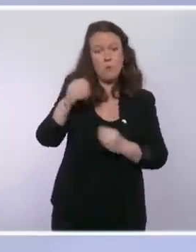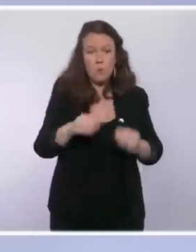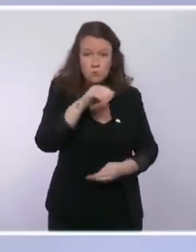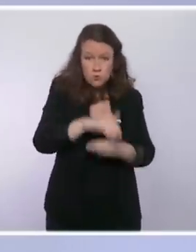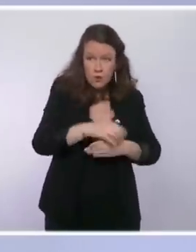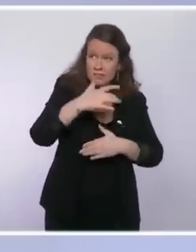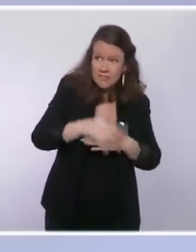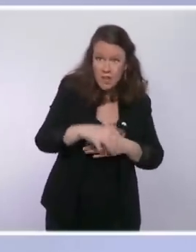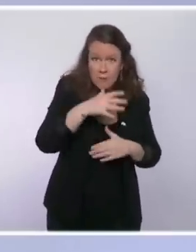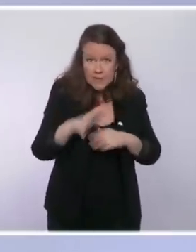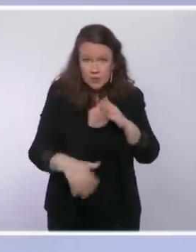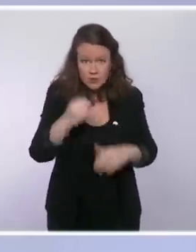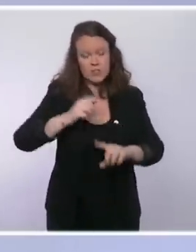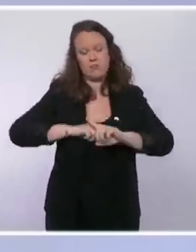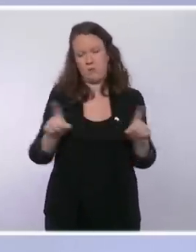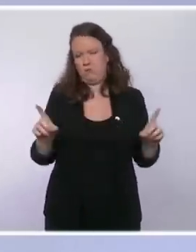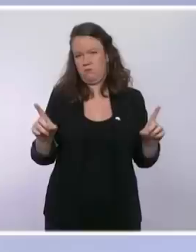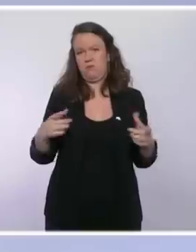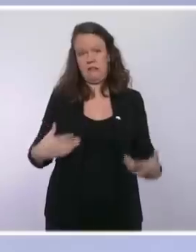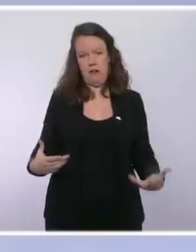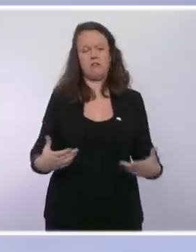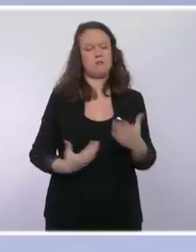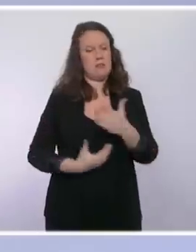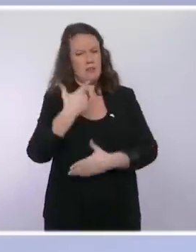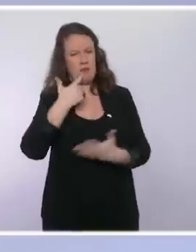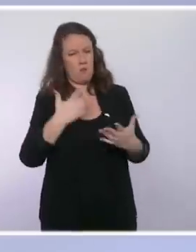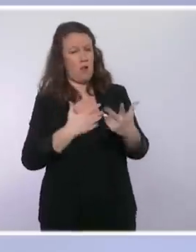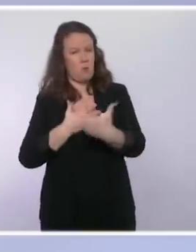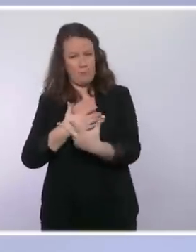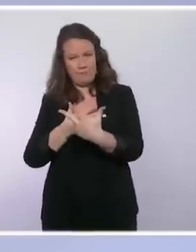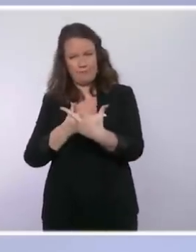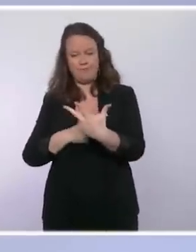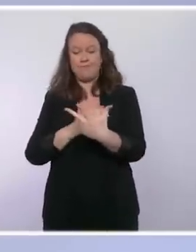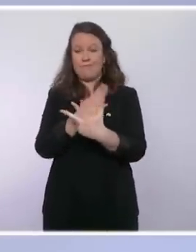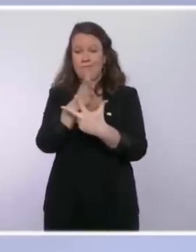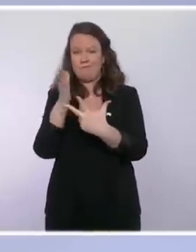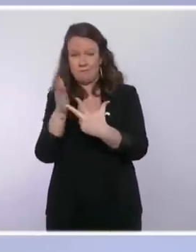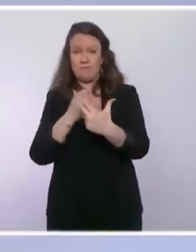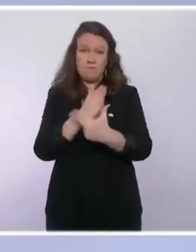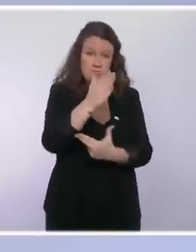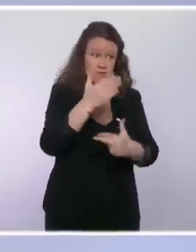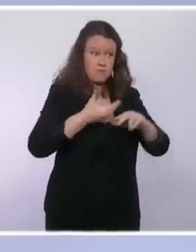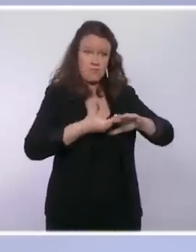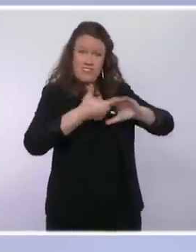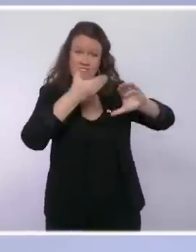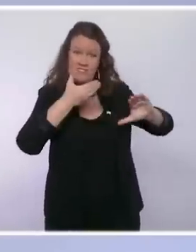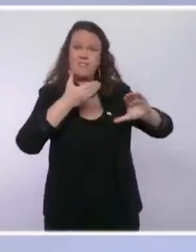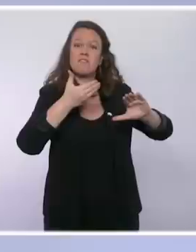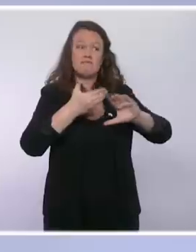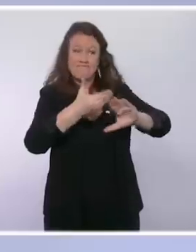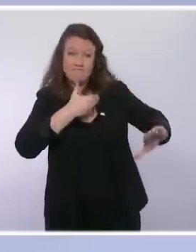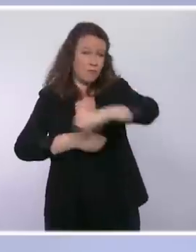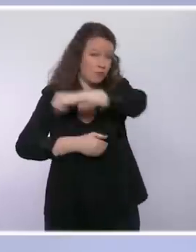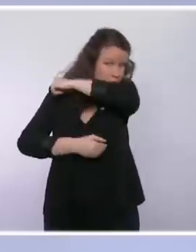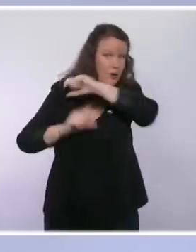ce matin dans trois directions. D'abord, le renforcement des mesures barrières et du port du masque, en intérieur comme en extérieur. L